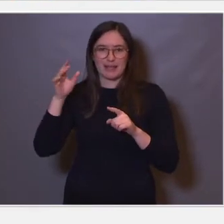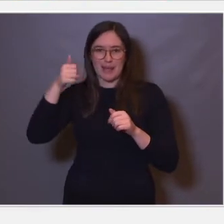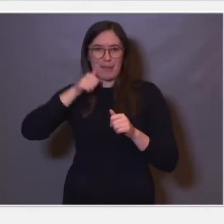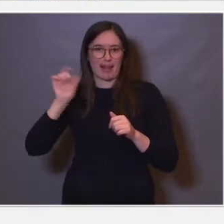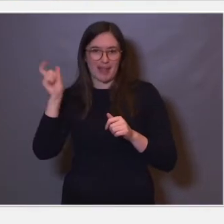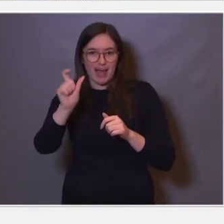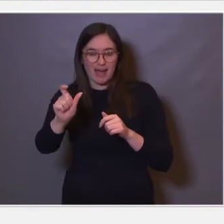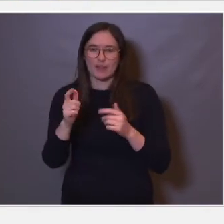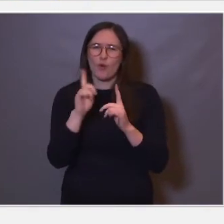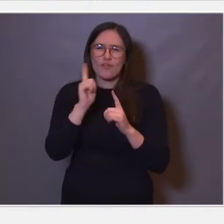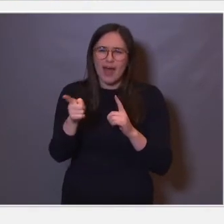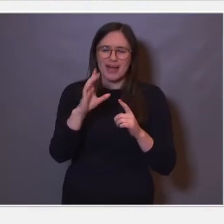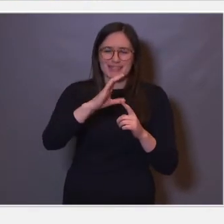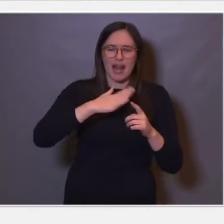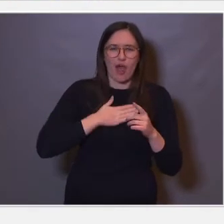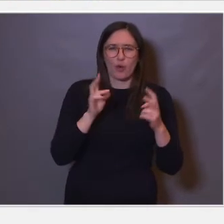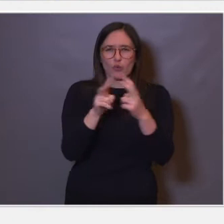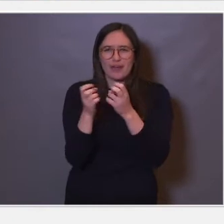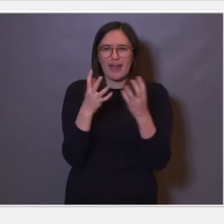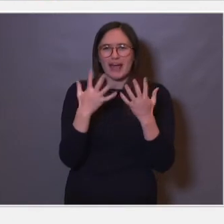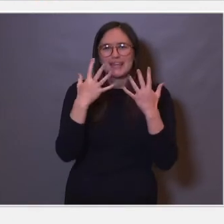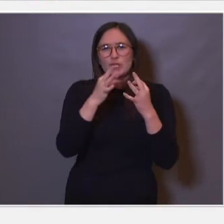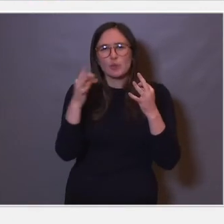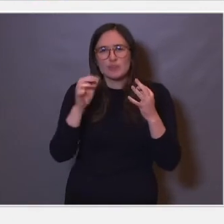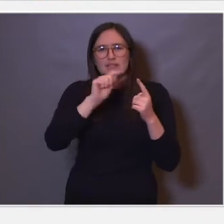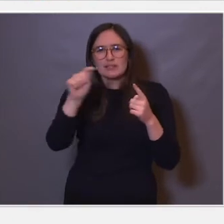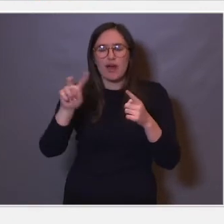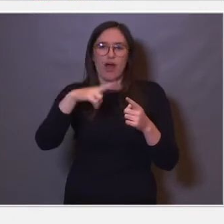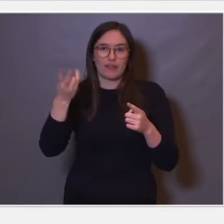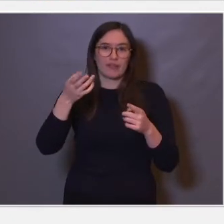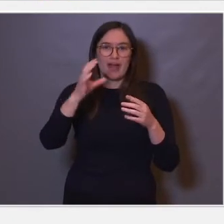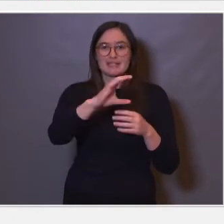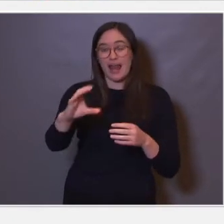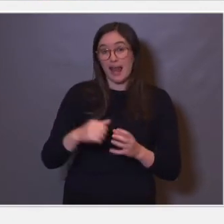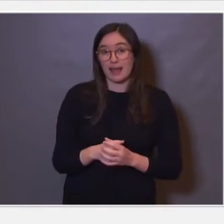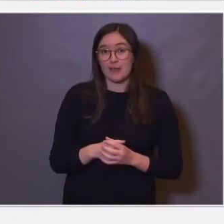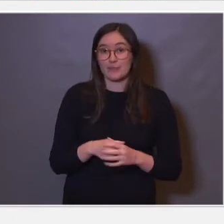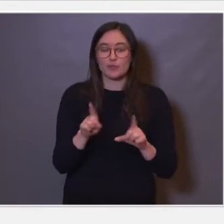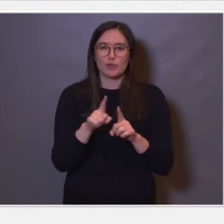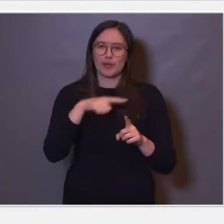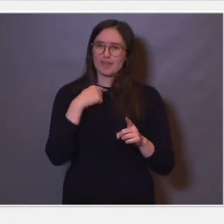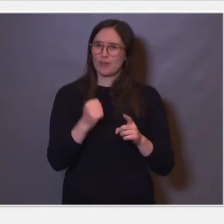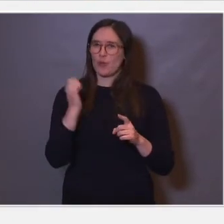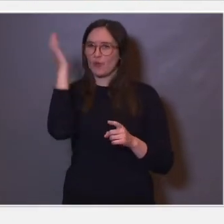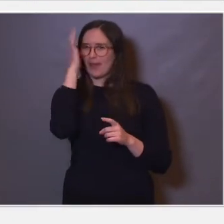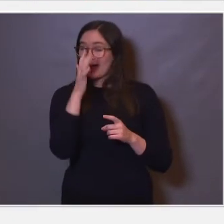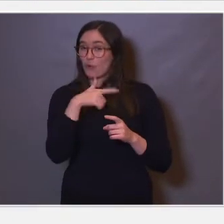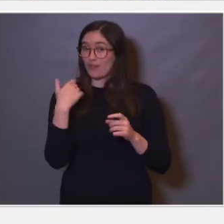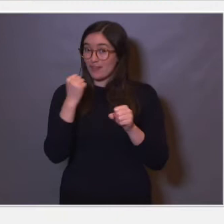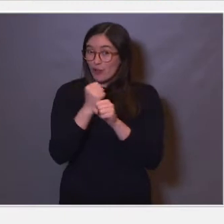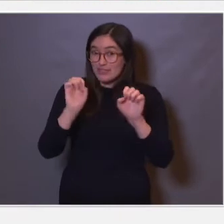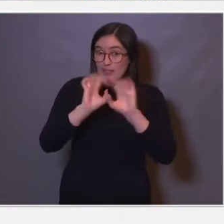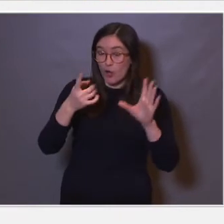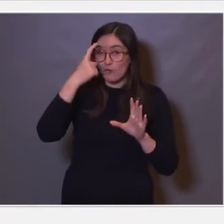kontakter med ti tusener av andre hjerneceller. Så da kan man jo begynne å spørre seg, kan vi egentlig klare å forstå hvordan disse